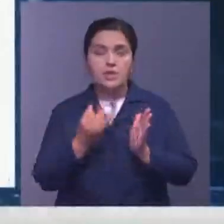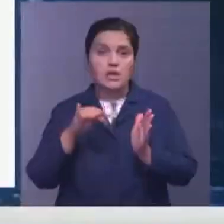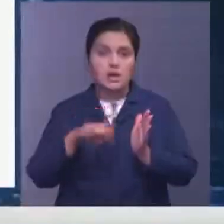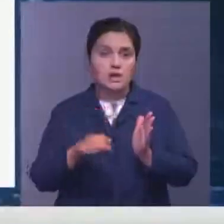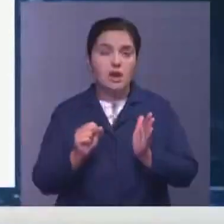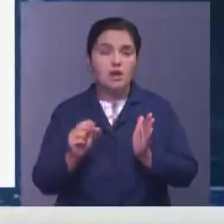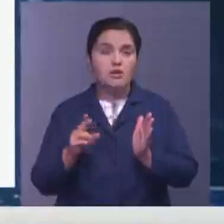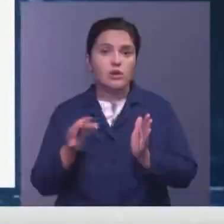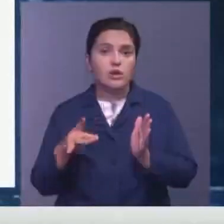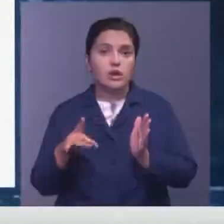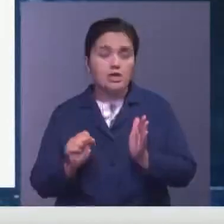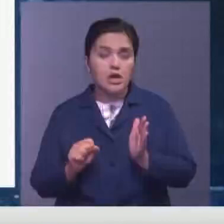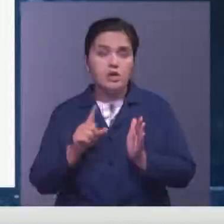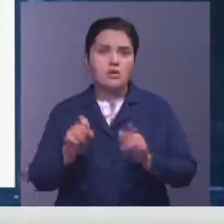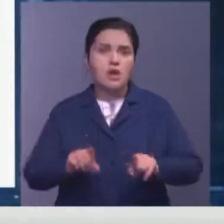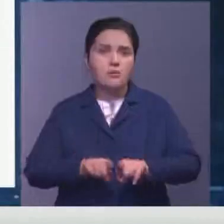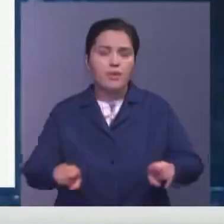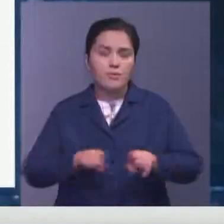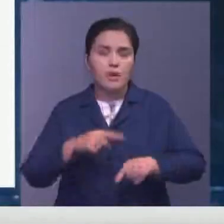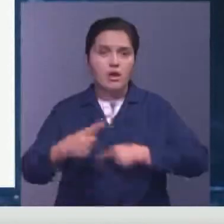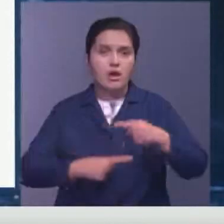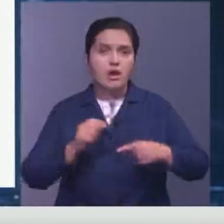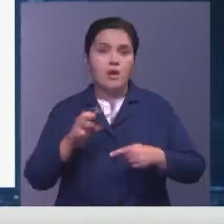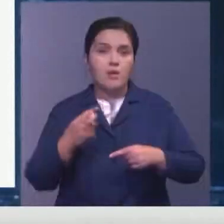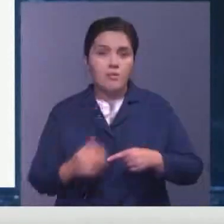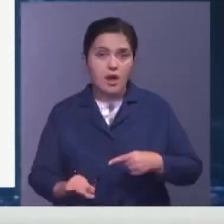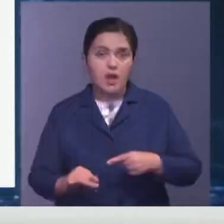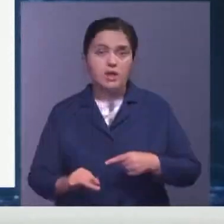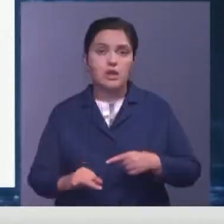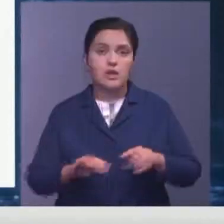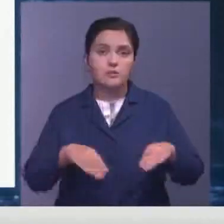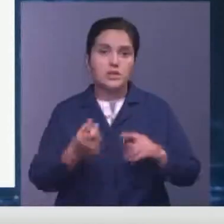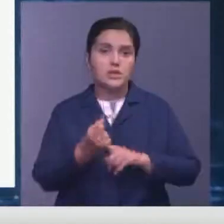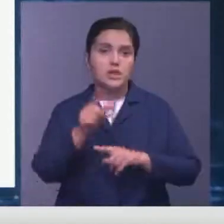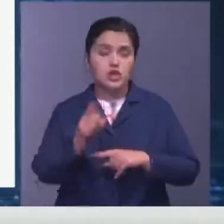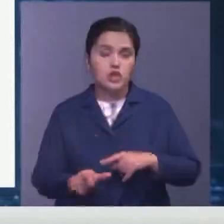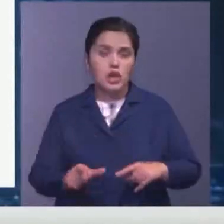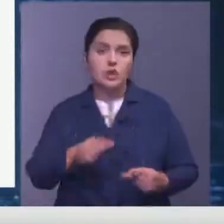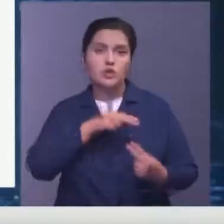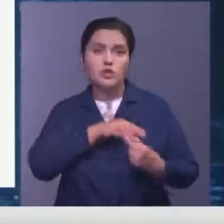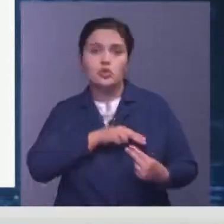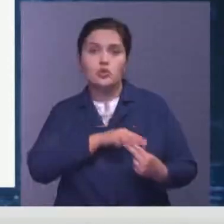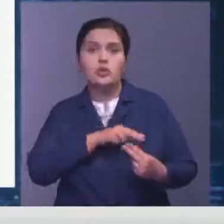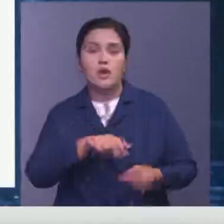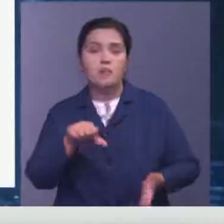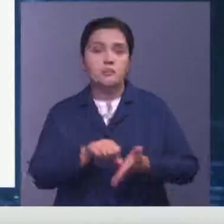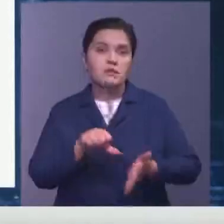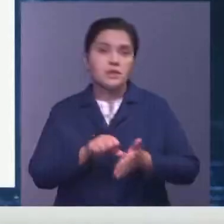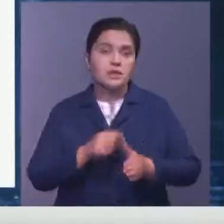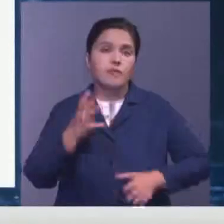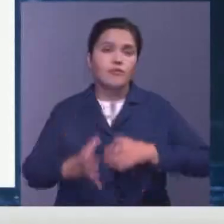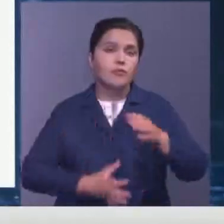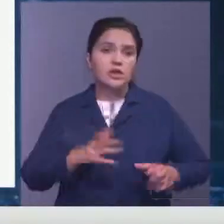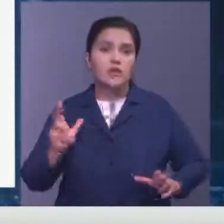заслуги в пропаганде наследия Абая. Высокой наградой удостойны 11 человек. Среди тех, чей труд отмечен,